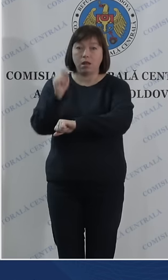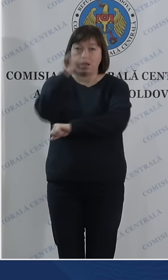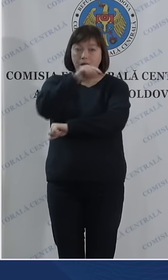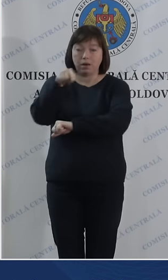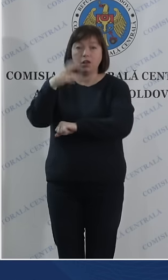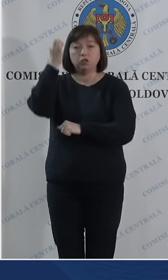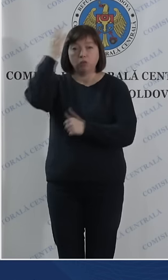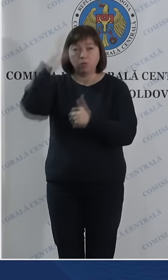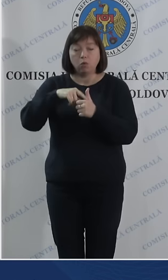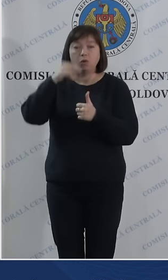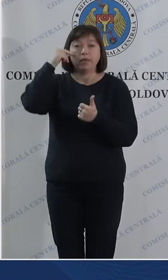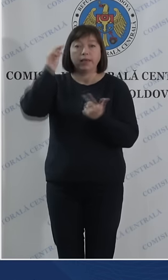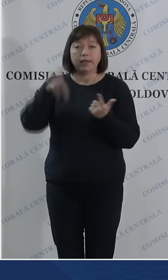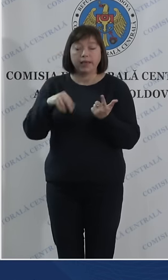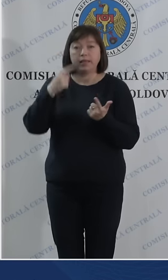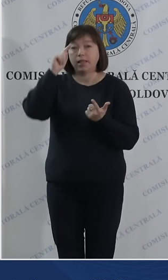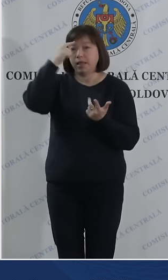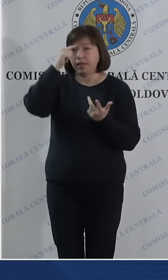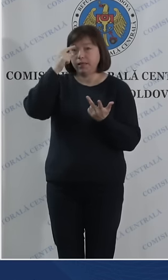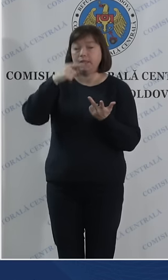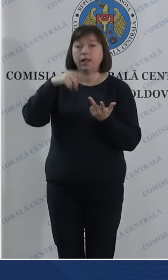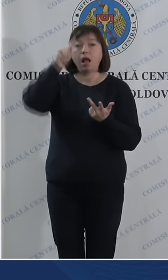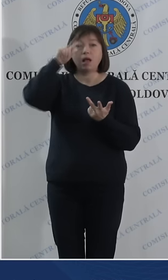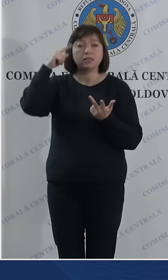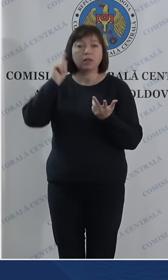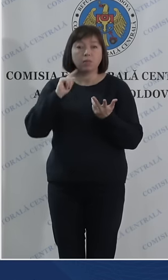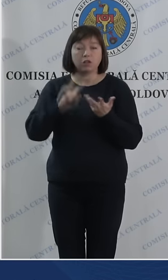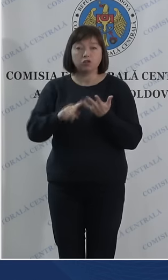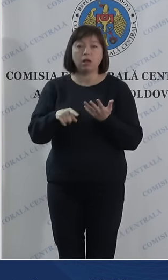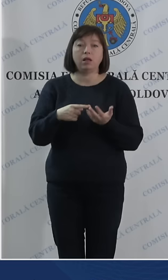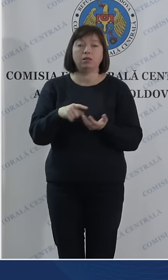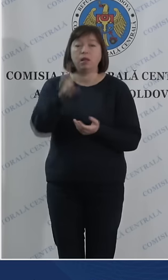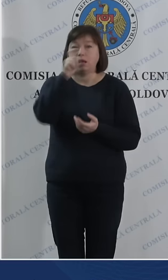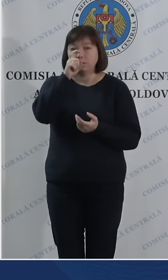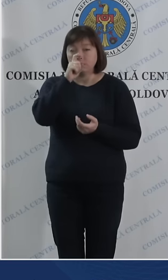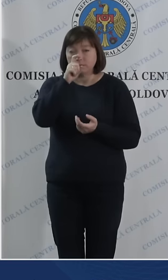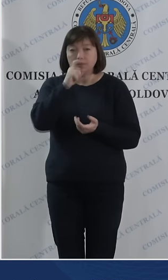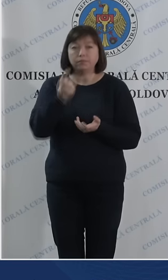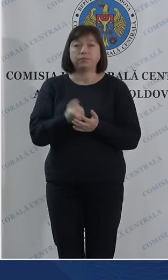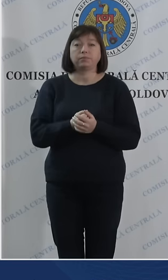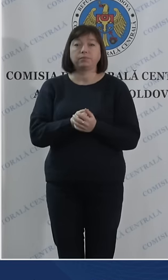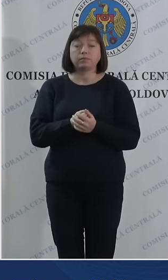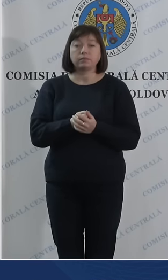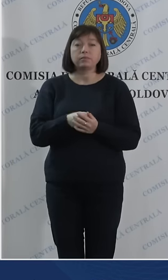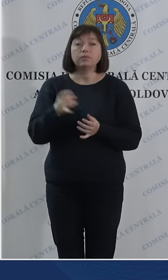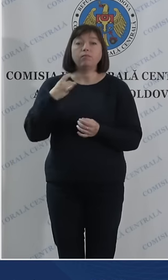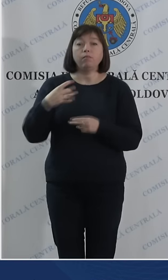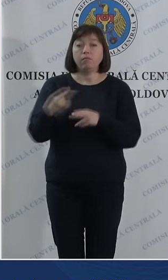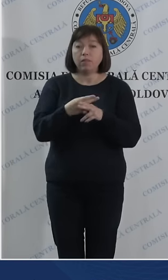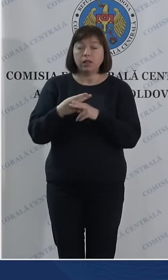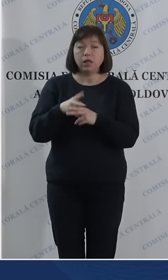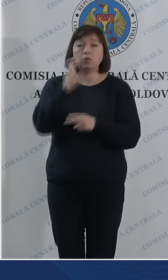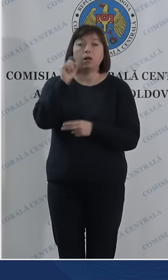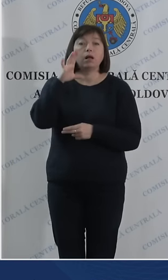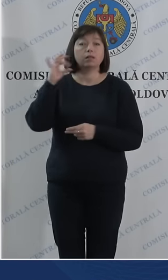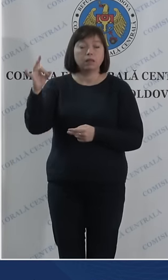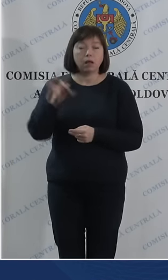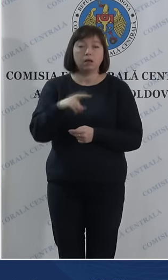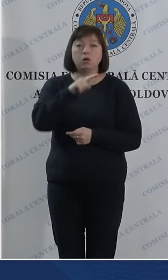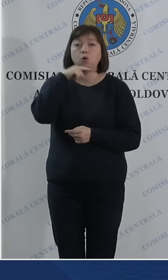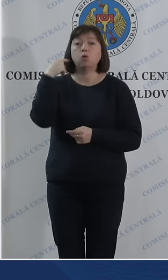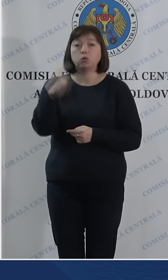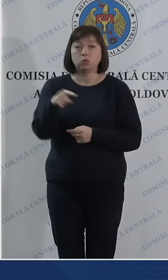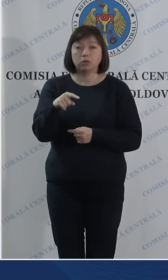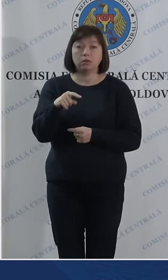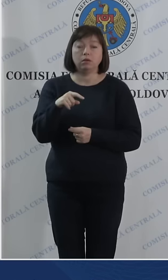Japonia, China, India, Azerbaijan, Emiratele Arabe Unite, Belarus, Qatar, Federația